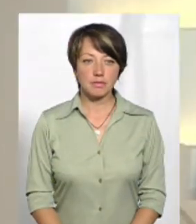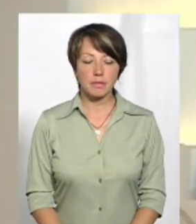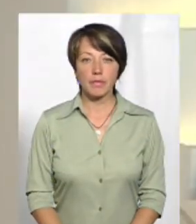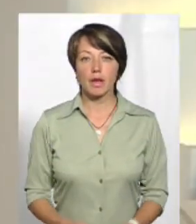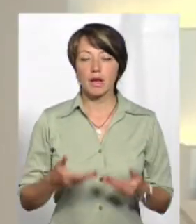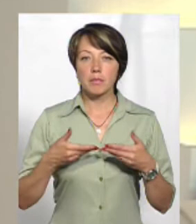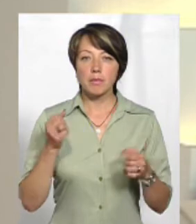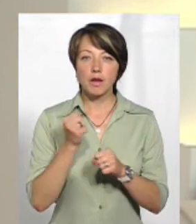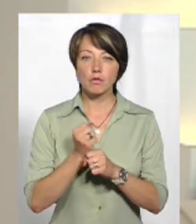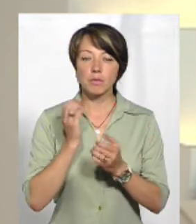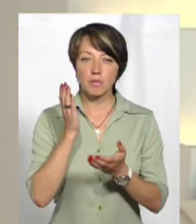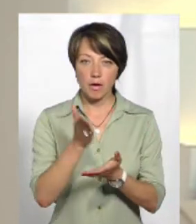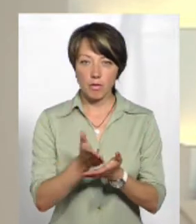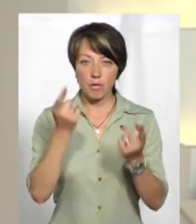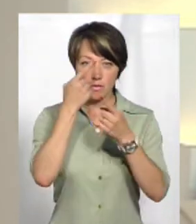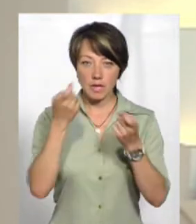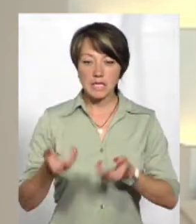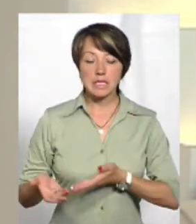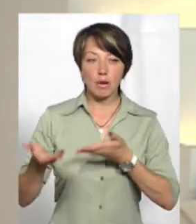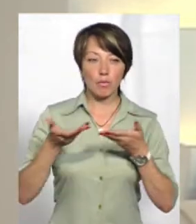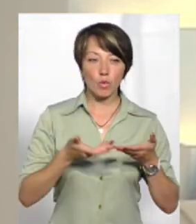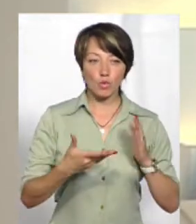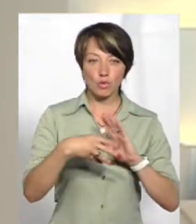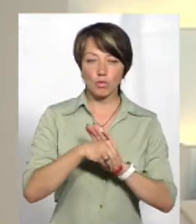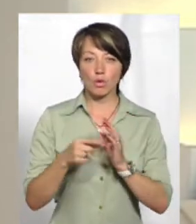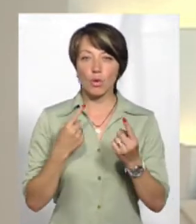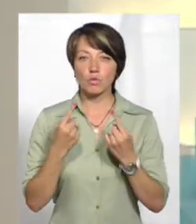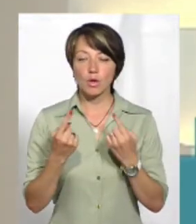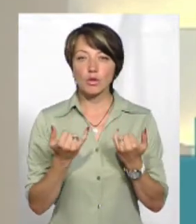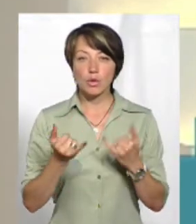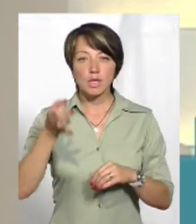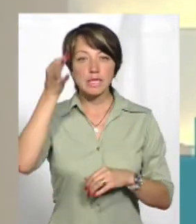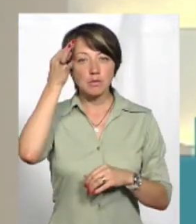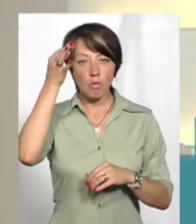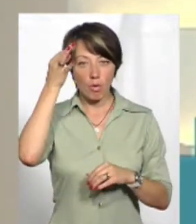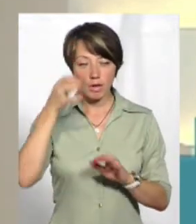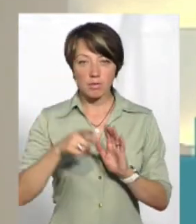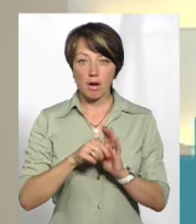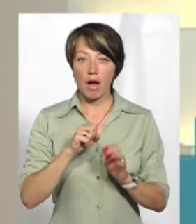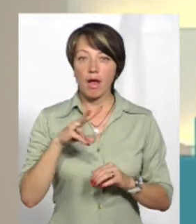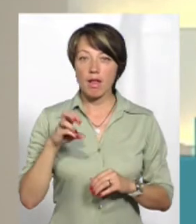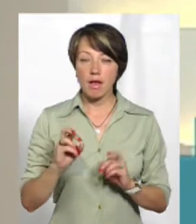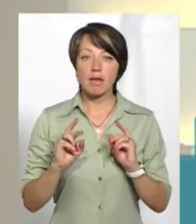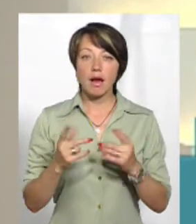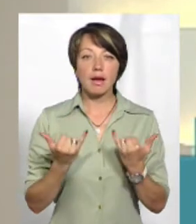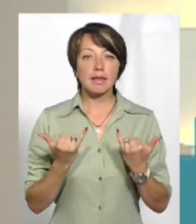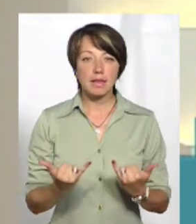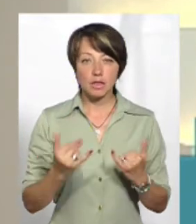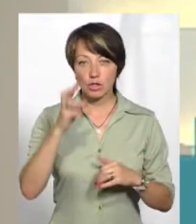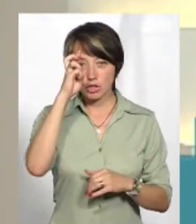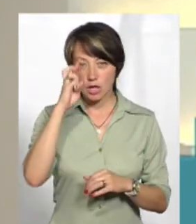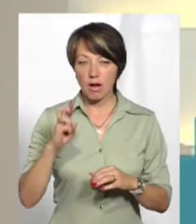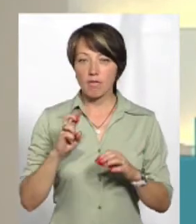Ми працюємо для вас наживо і запрошуємо до розмови. Сьогодні вона зі спогадами. Але й про те, як нині